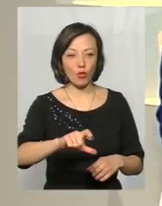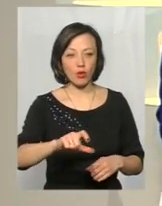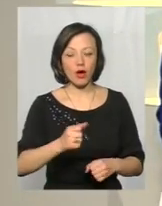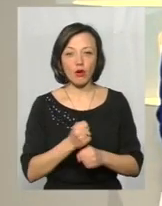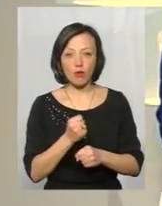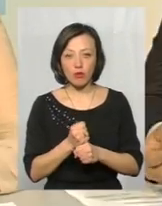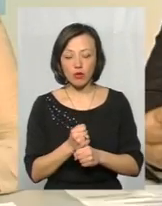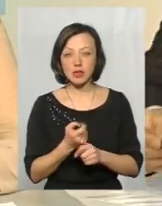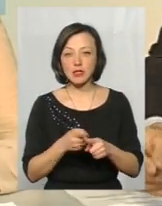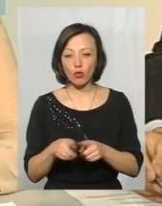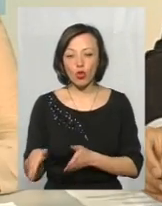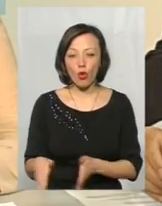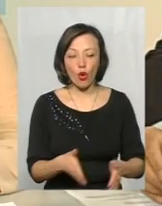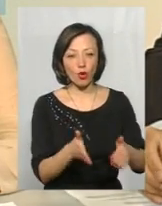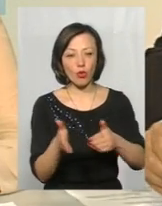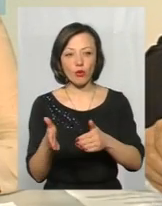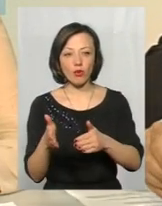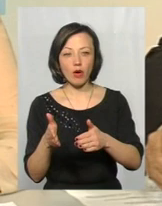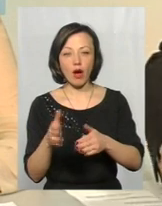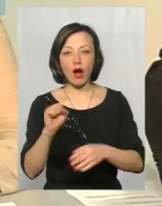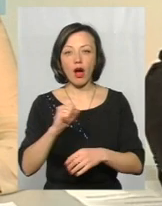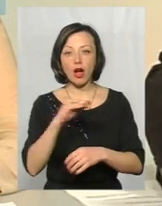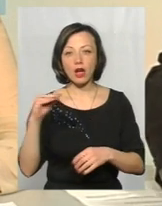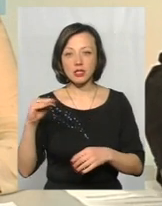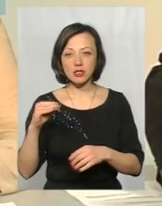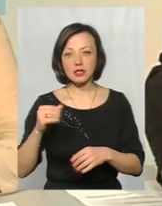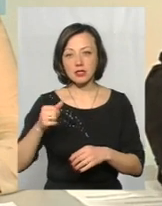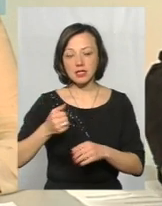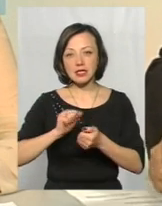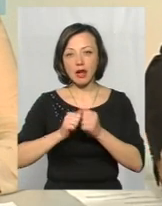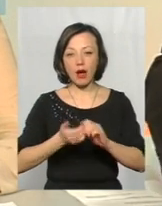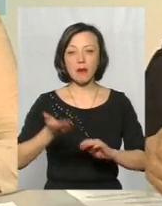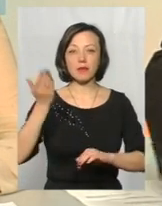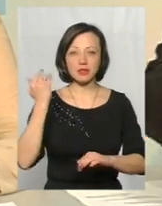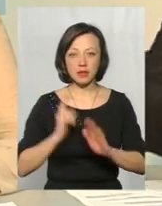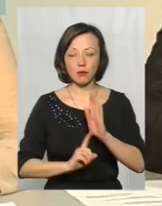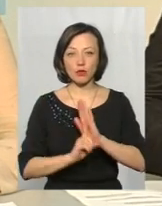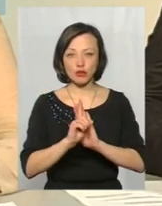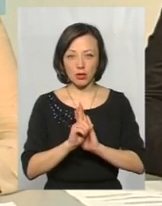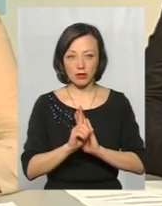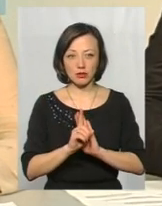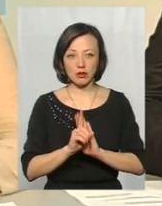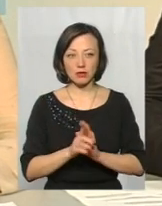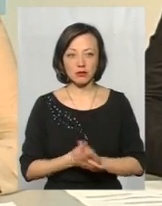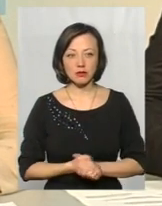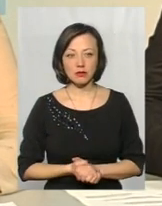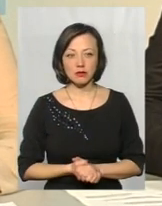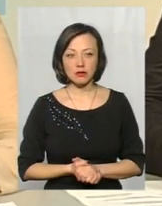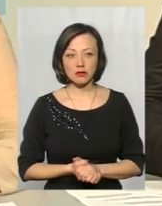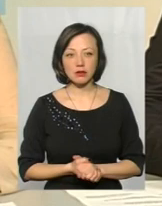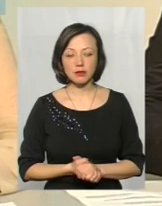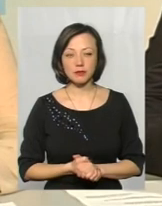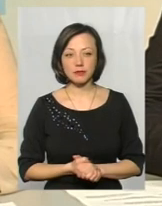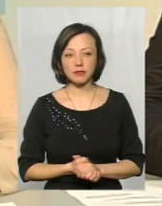робити цю дорогу аж десь з тьошеного язика, звідти, звідтіля, аж по